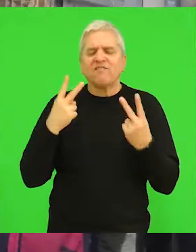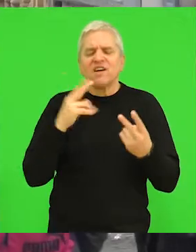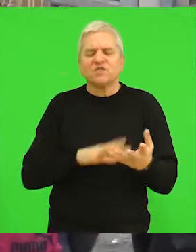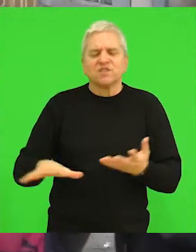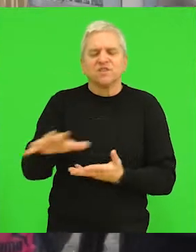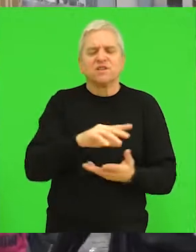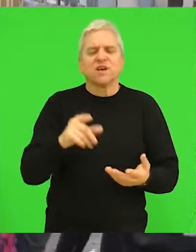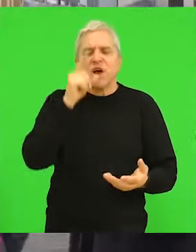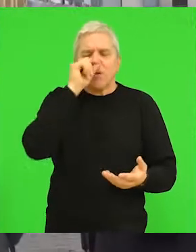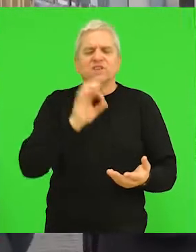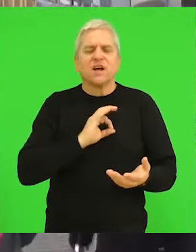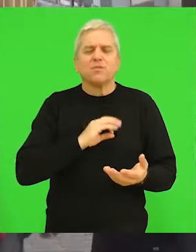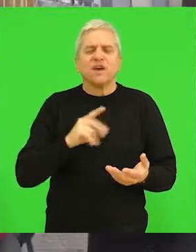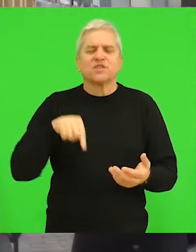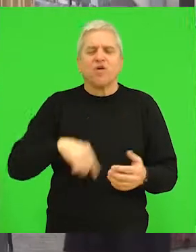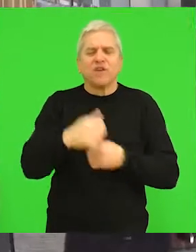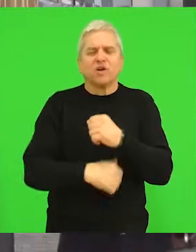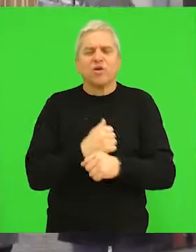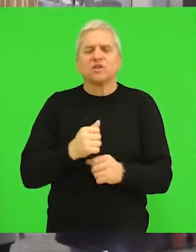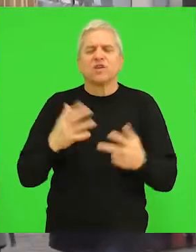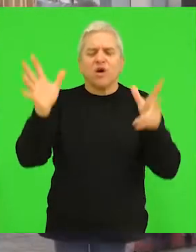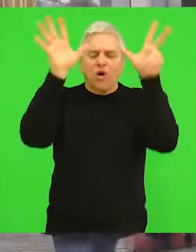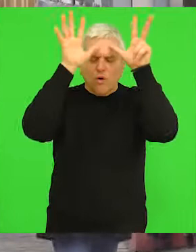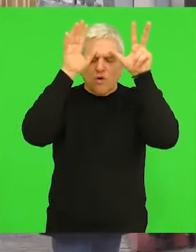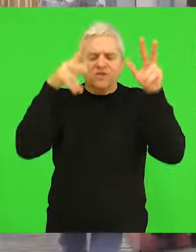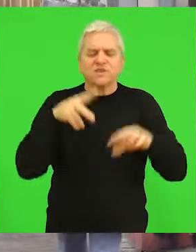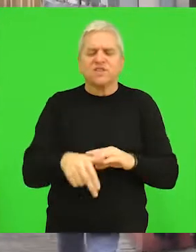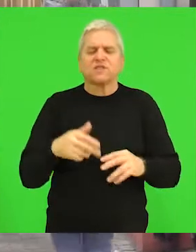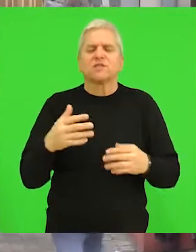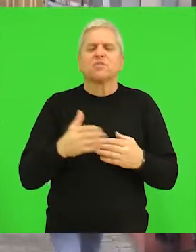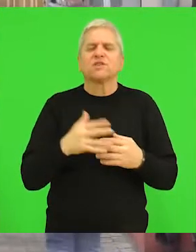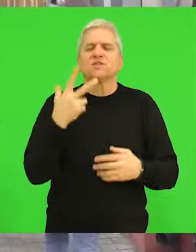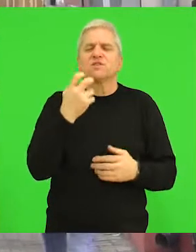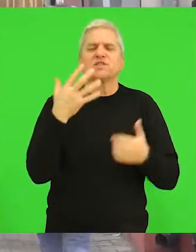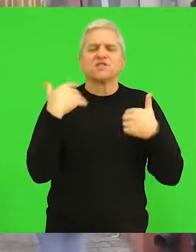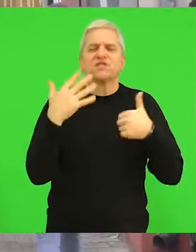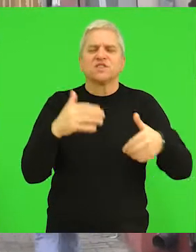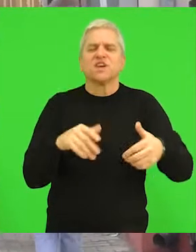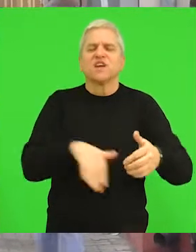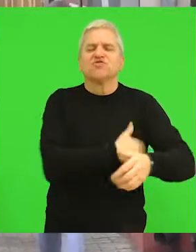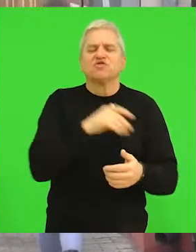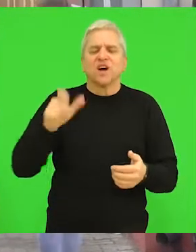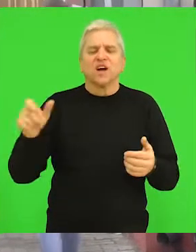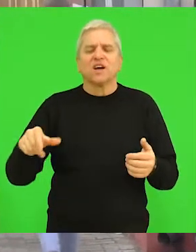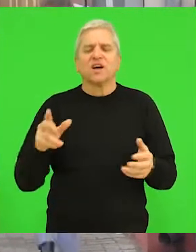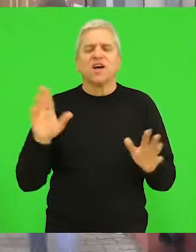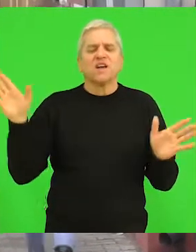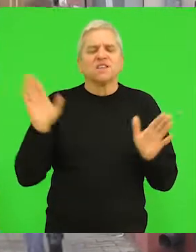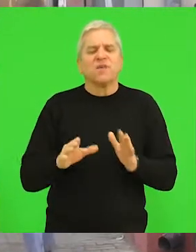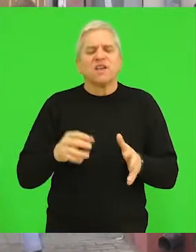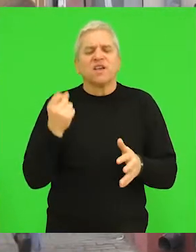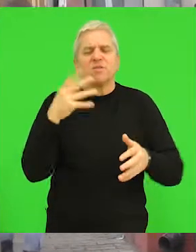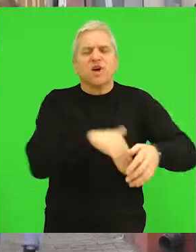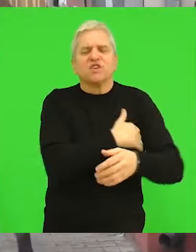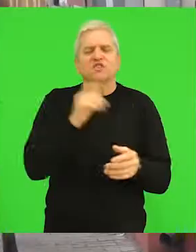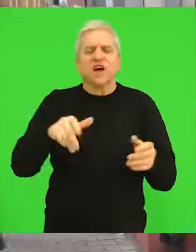značaja. Na teritoriji opštine Beče i ove godine osmi razred završava oko 360. učenika. Smanjenje broja